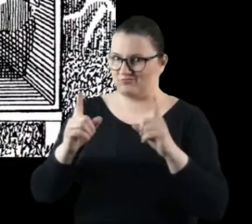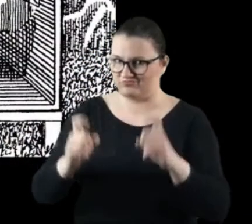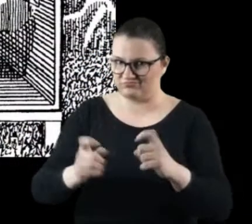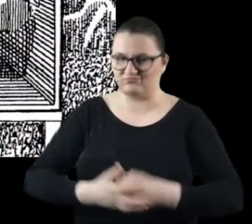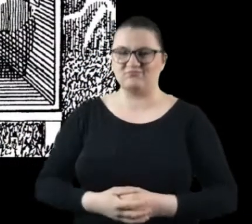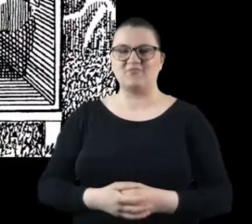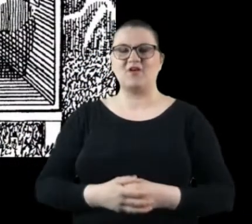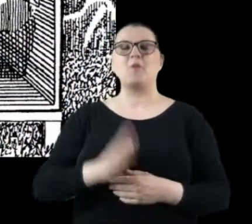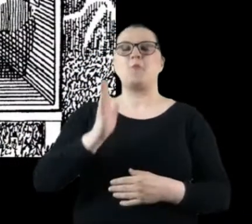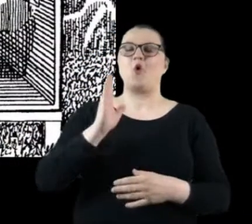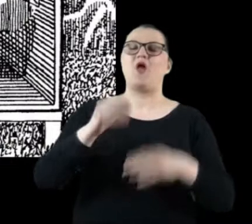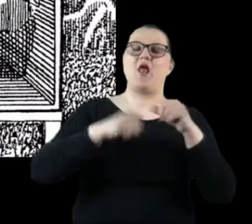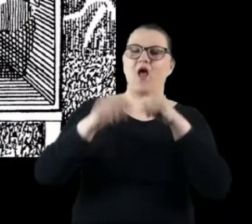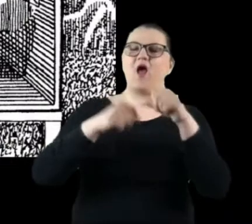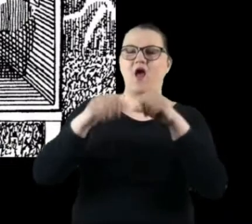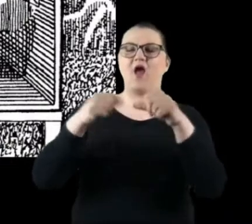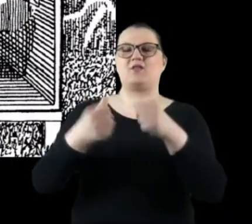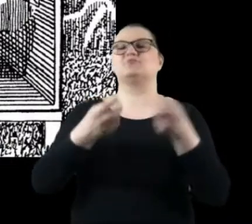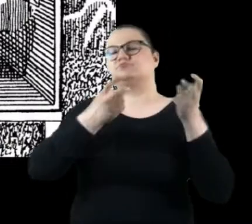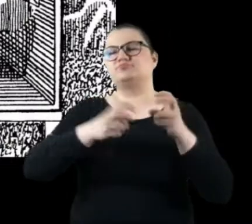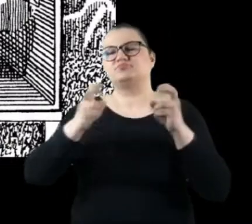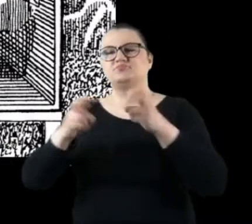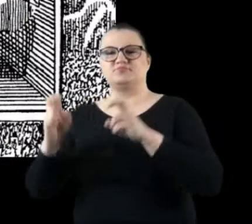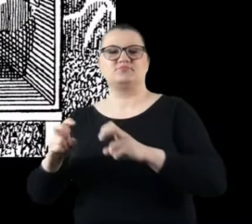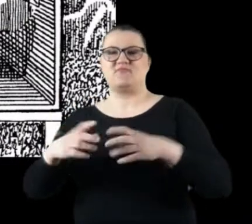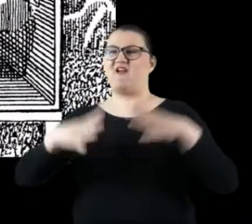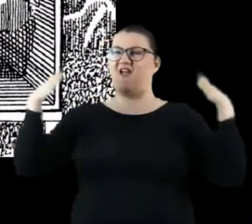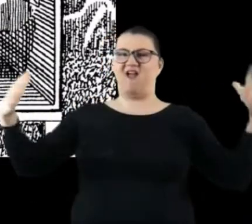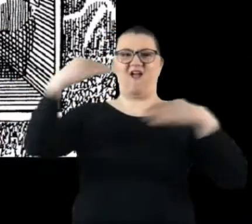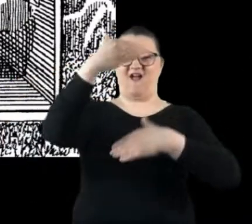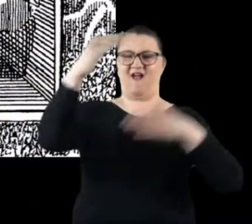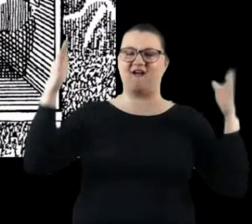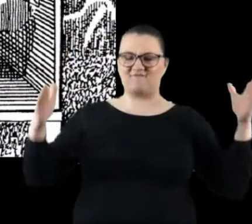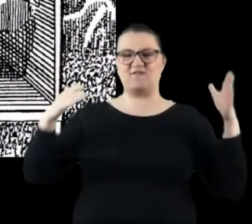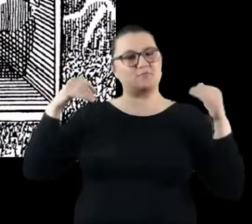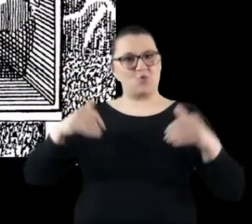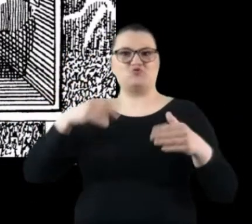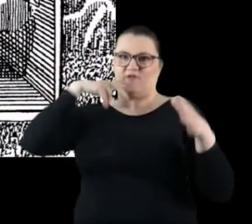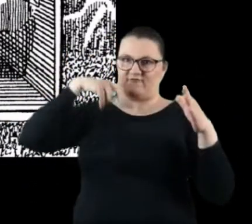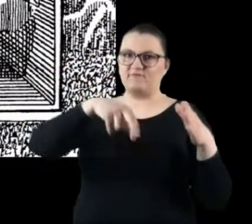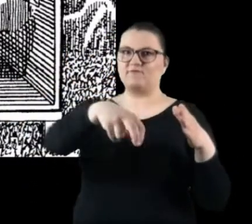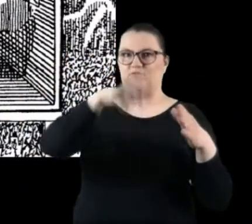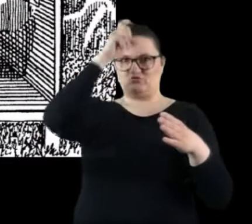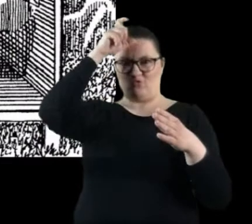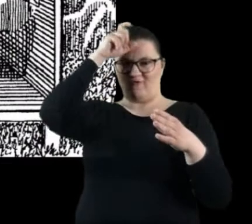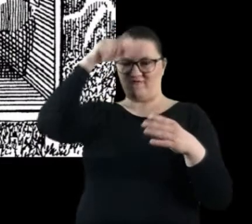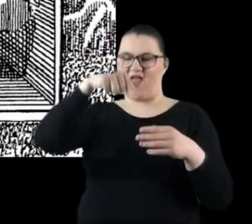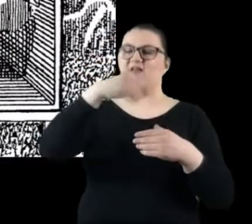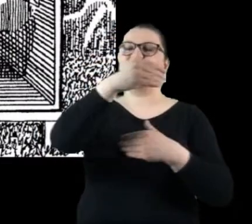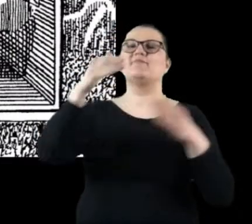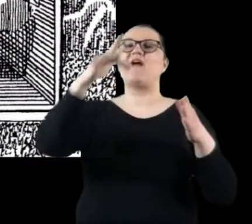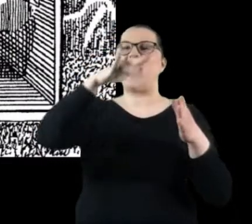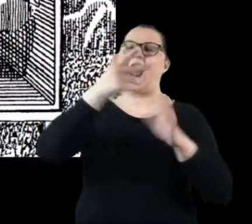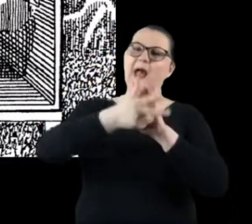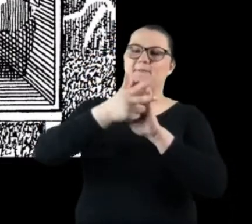budowali oni kamery obskury, dosyć duże, do których mogli wejść ludzie. Wykorzystywali je w ten sposób,